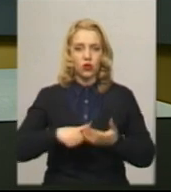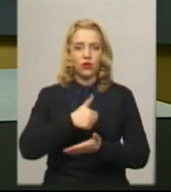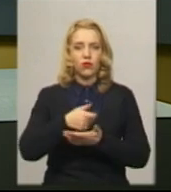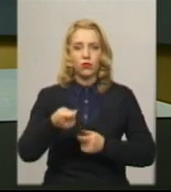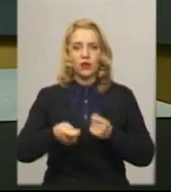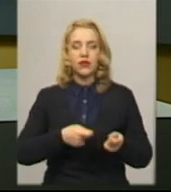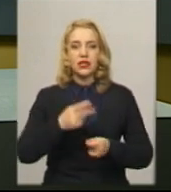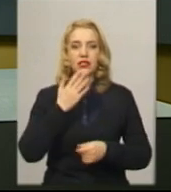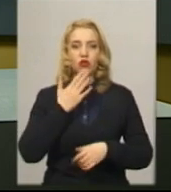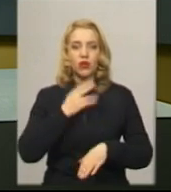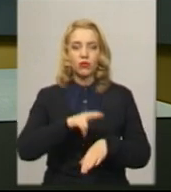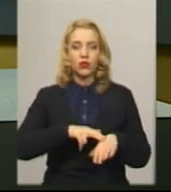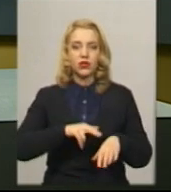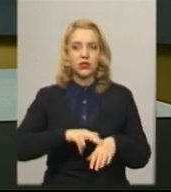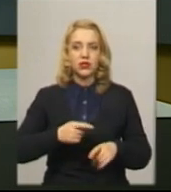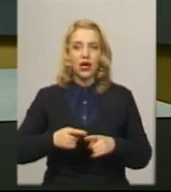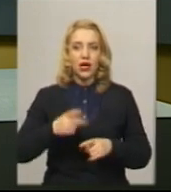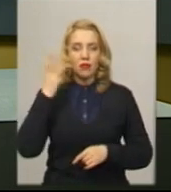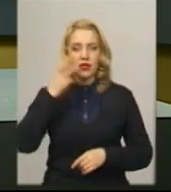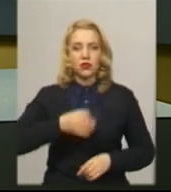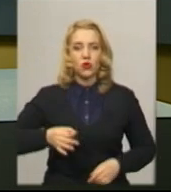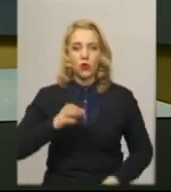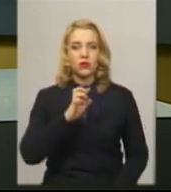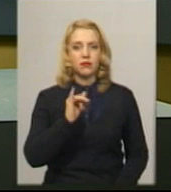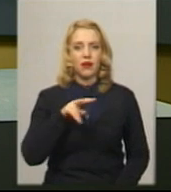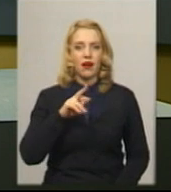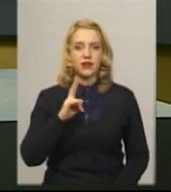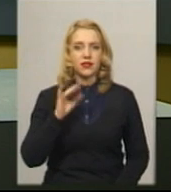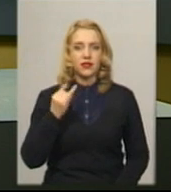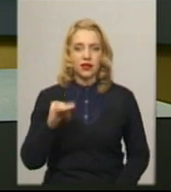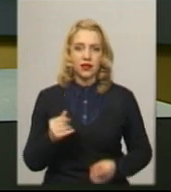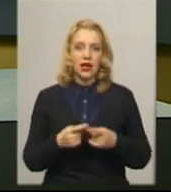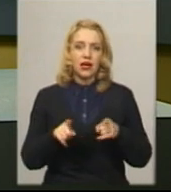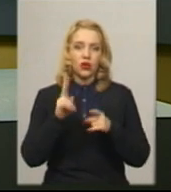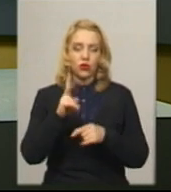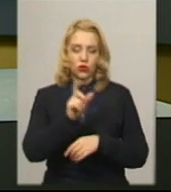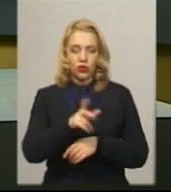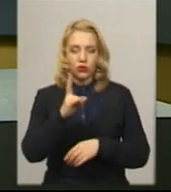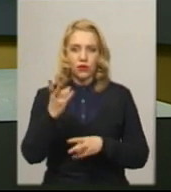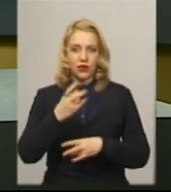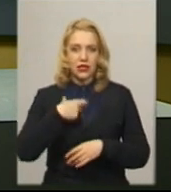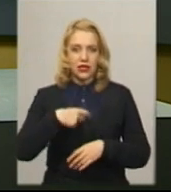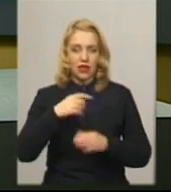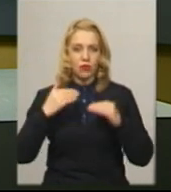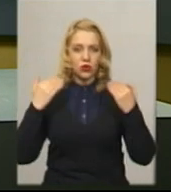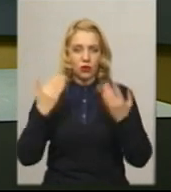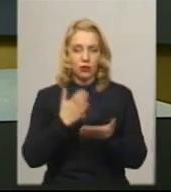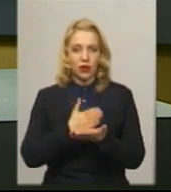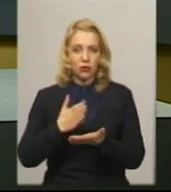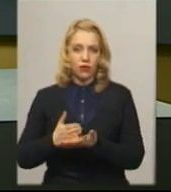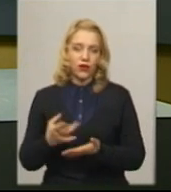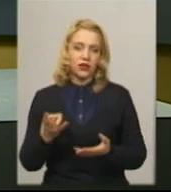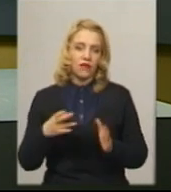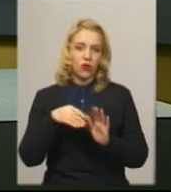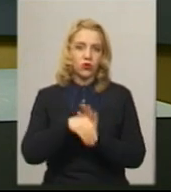управління Нацполіції у Хмельницькій області Валентин Білянський. За його словами, особи, які мають перебувати на самоізоляції, вносять до